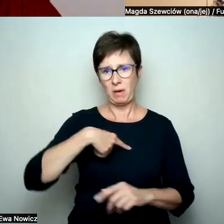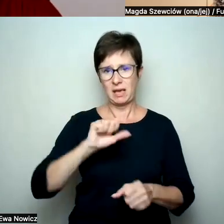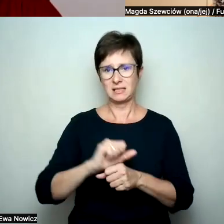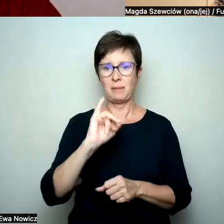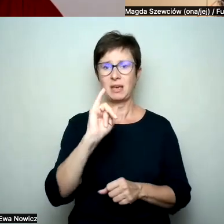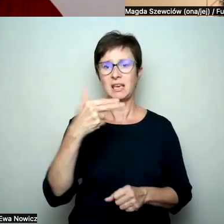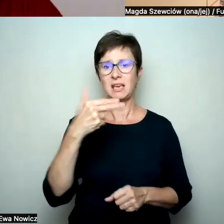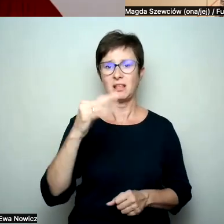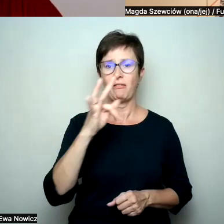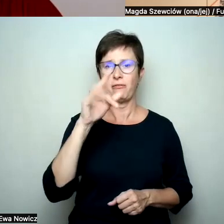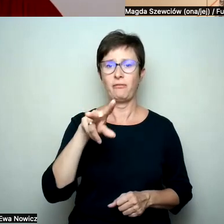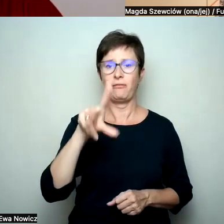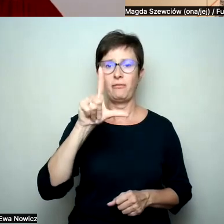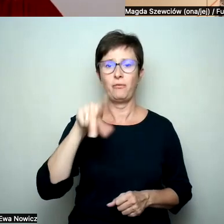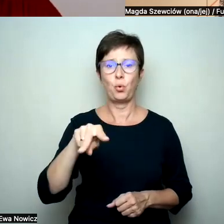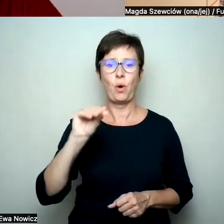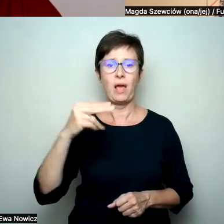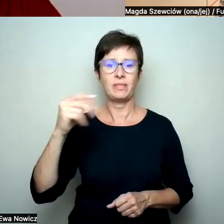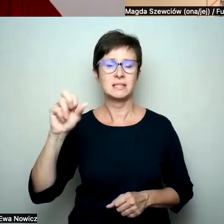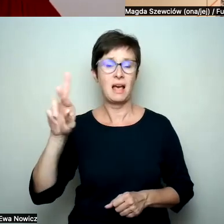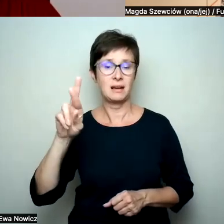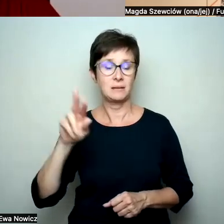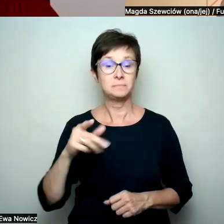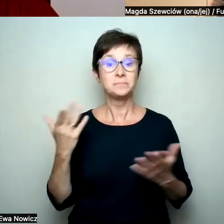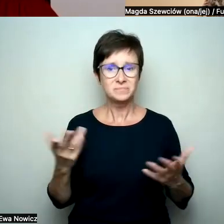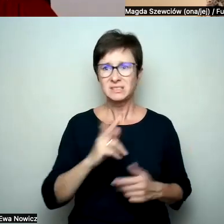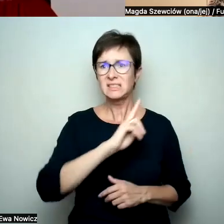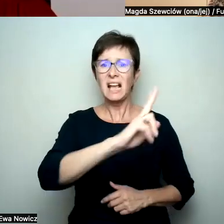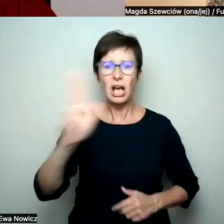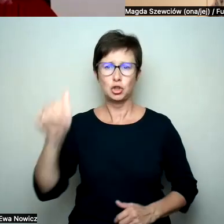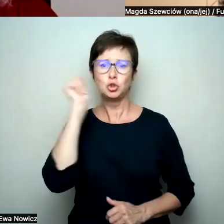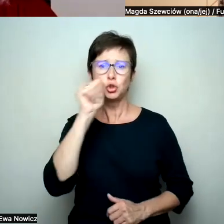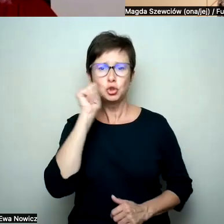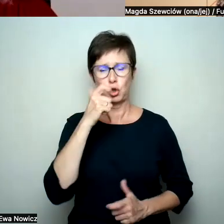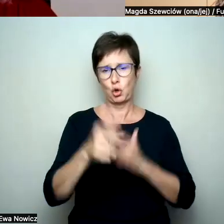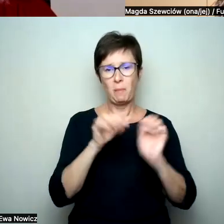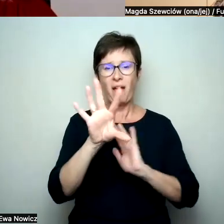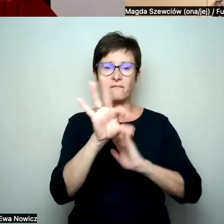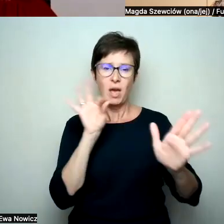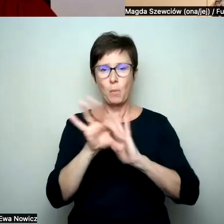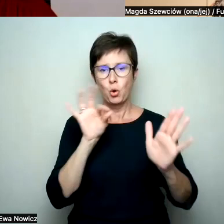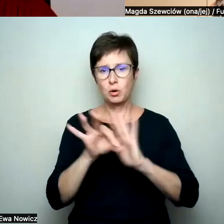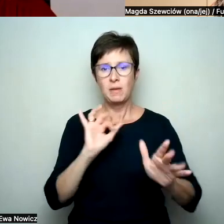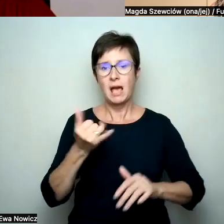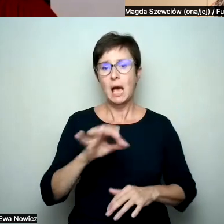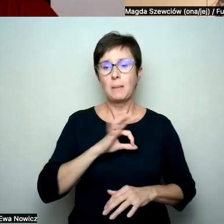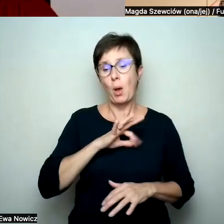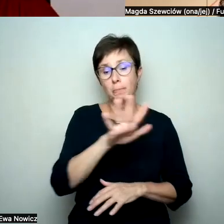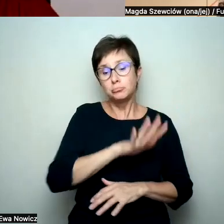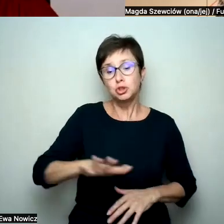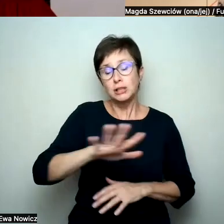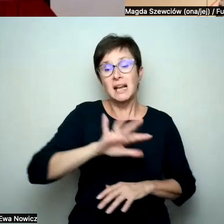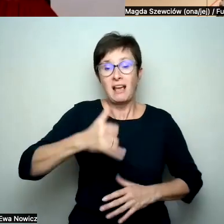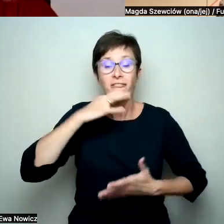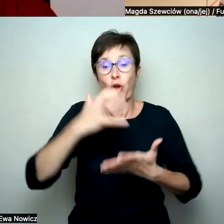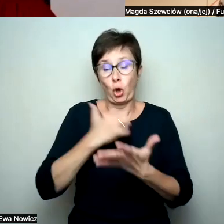tym Facebooku obserwują. Więc absolutnie każdy codziennie dokonuje wyboru, w jaki sposób tę swoją przestrzeń wykorzysta i czy